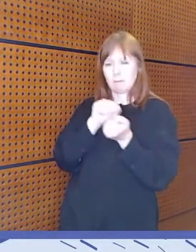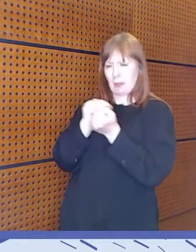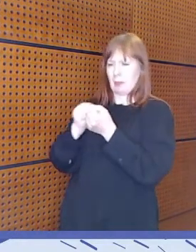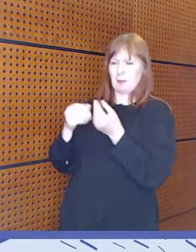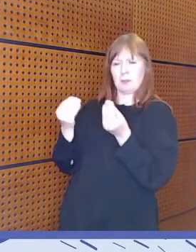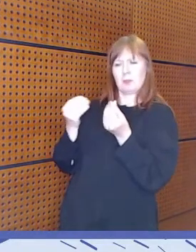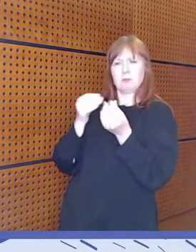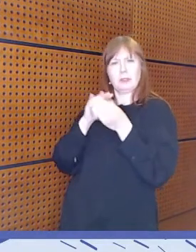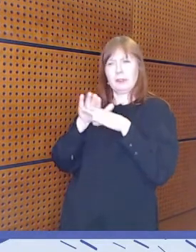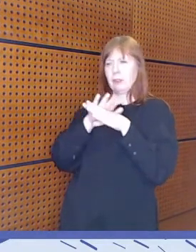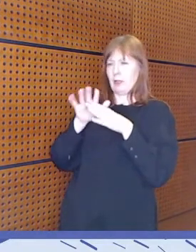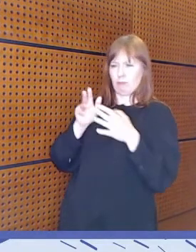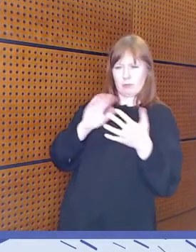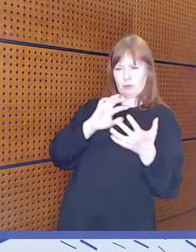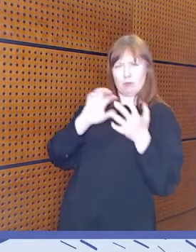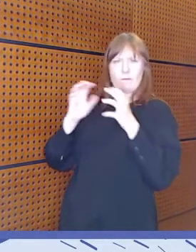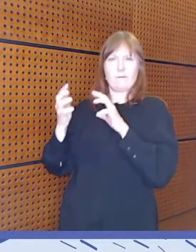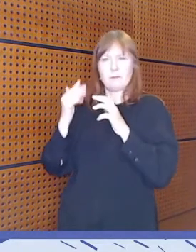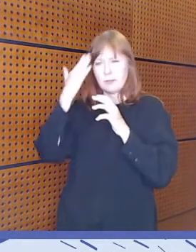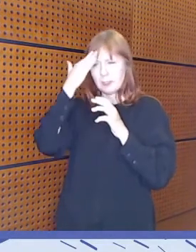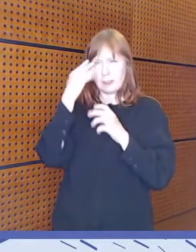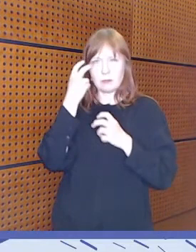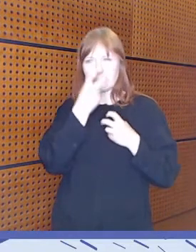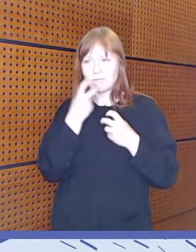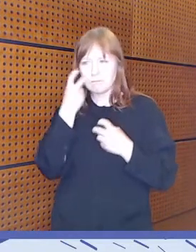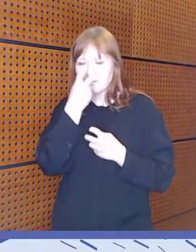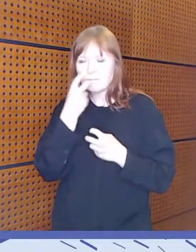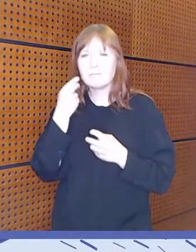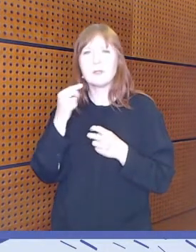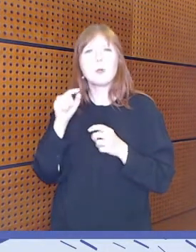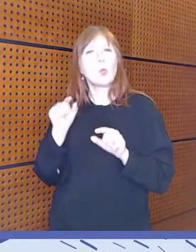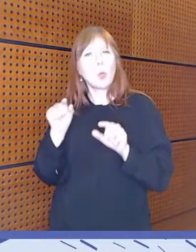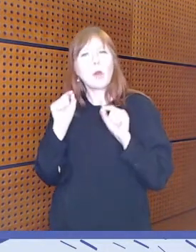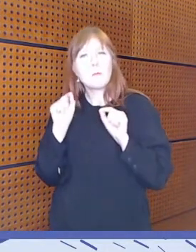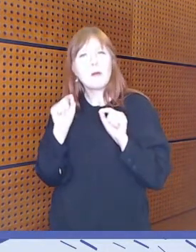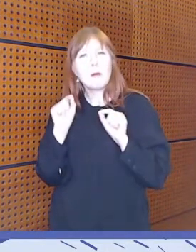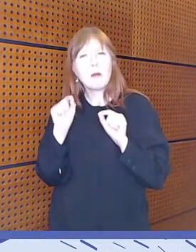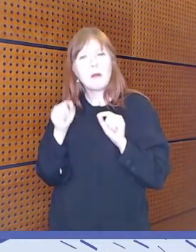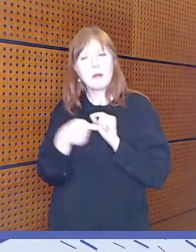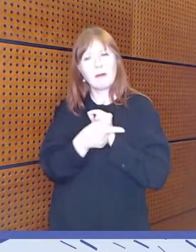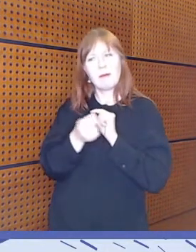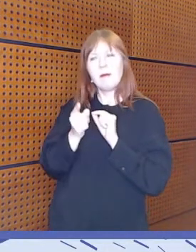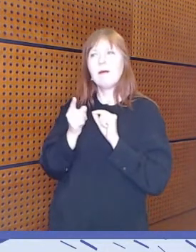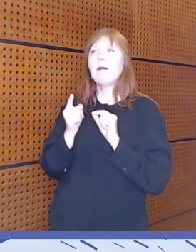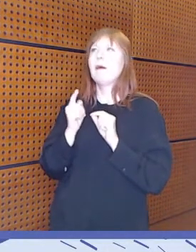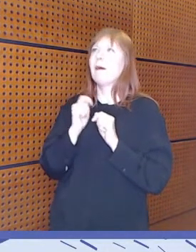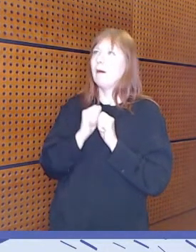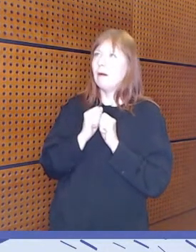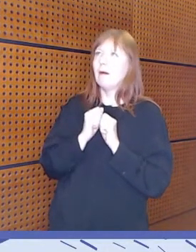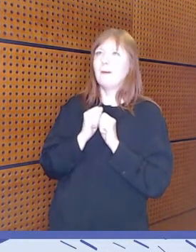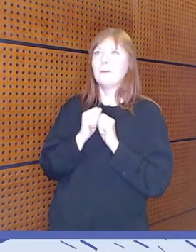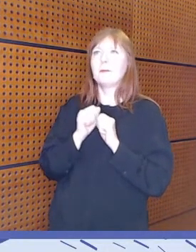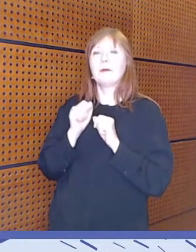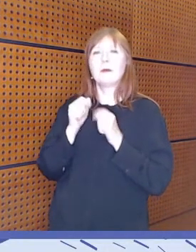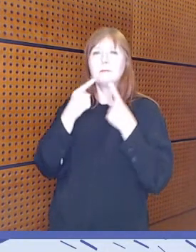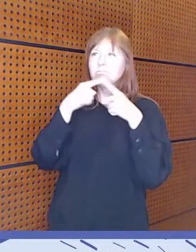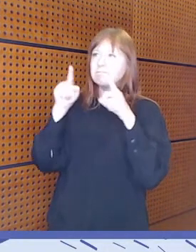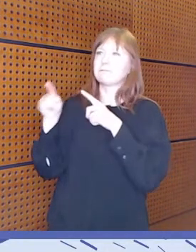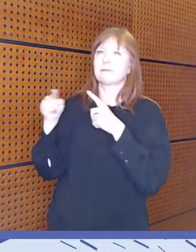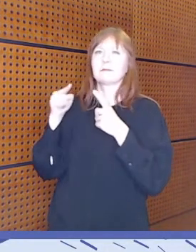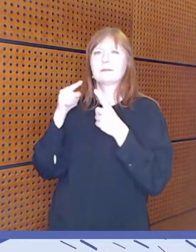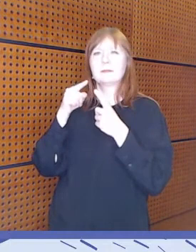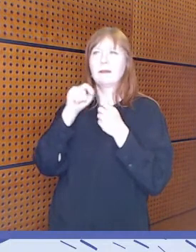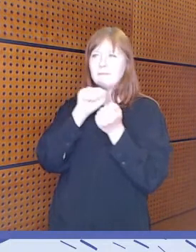soveltamaan, etsimään tietoa ja huomaamaan sen, että miten näitä erilaisia